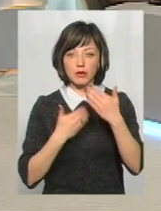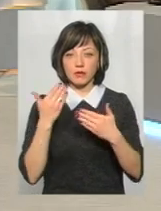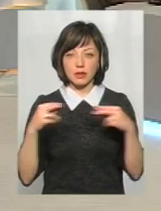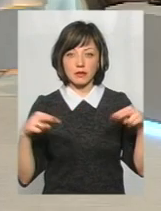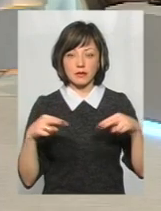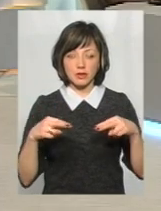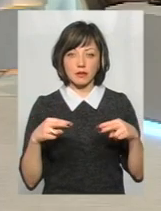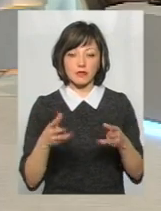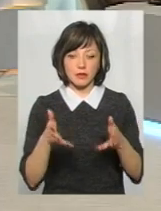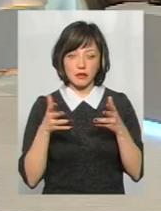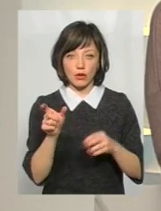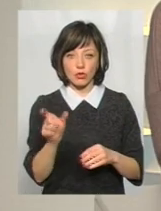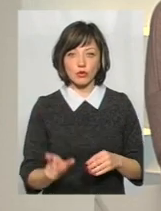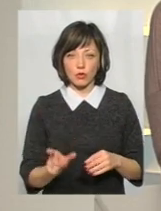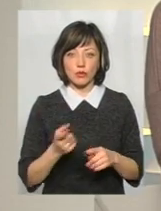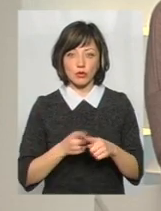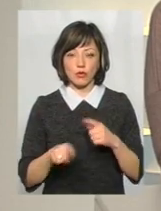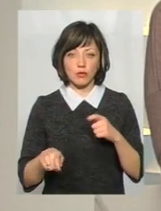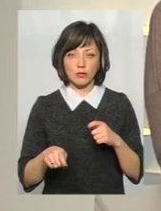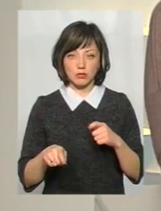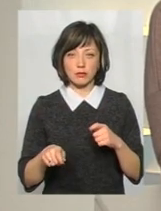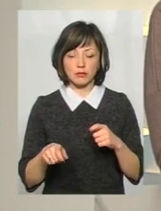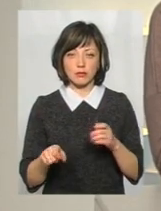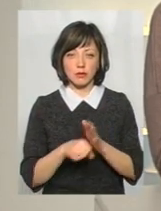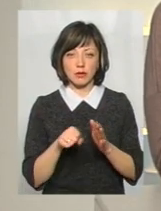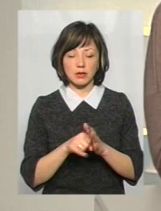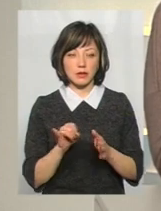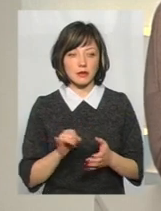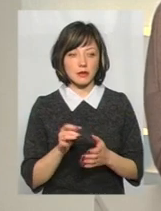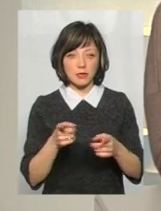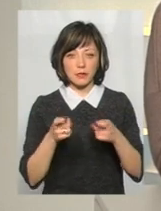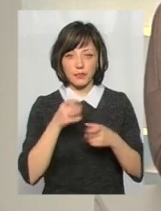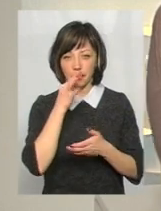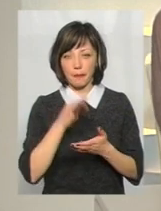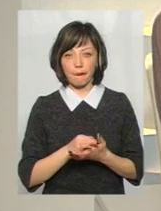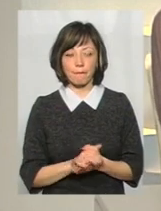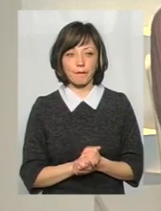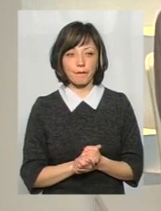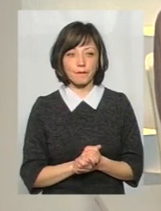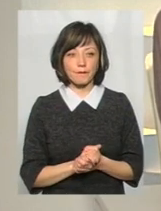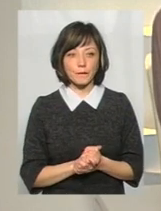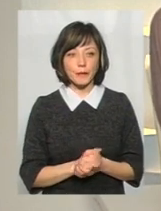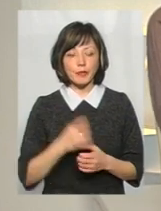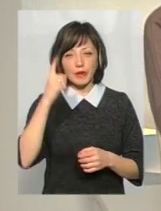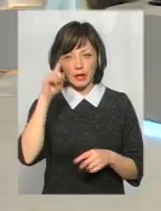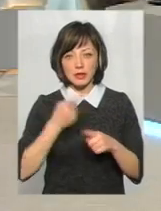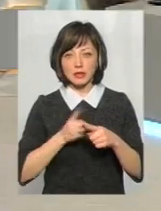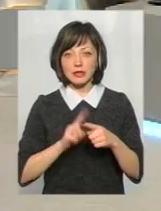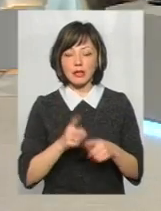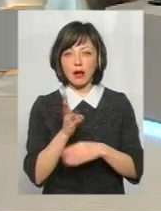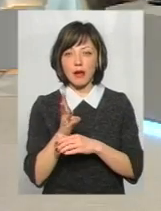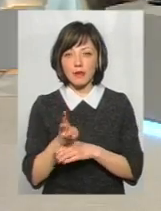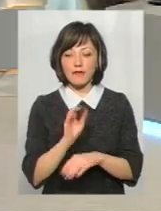свідків, і встановили особу, і притягнули до відповідальності. Матеріали направили до суду. А що здатні ці камери фіксувати перевищення